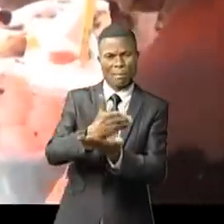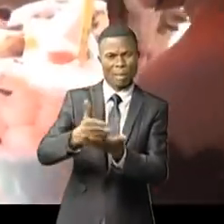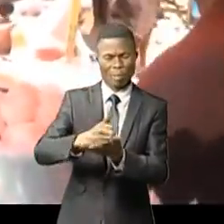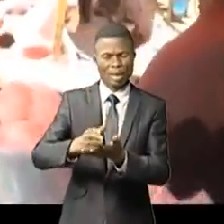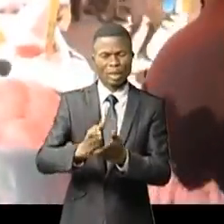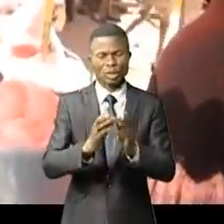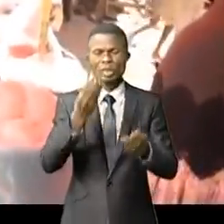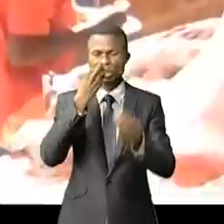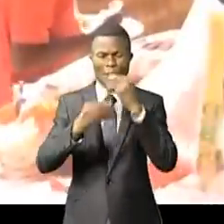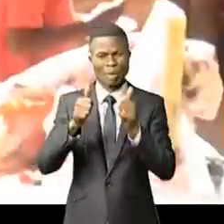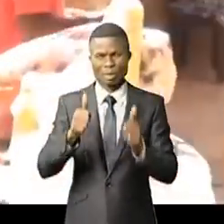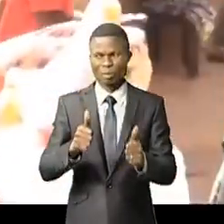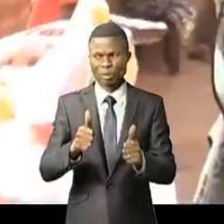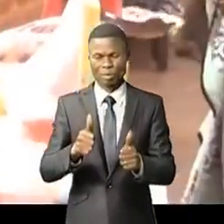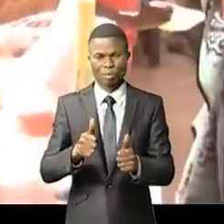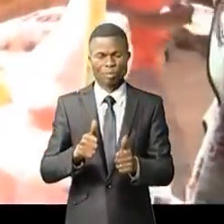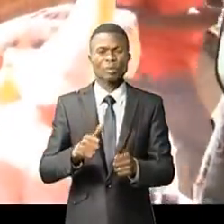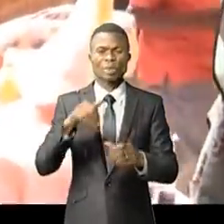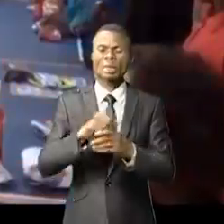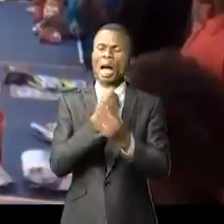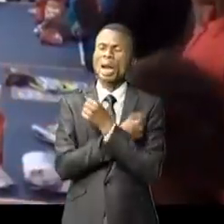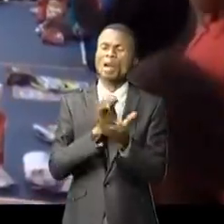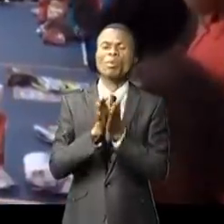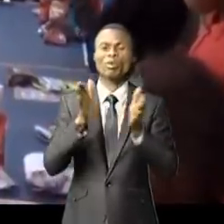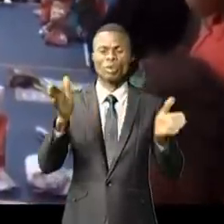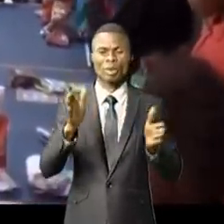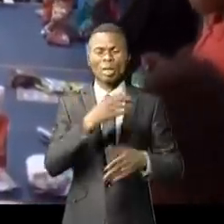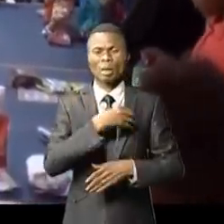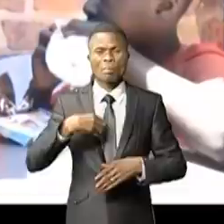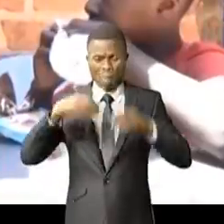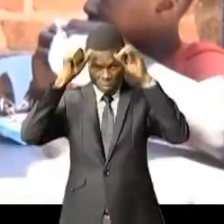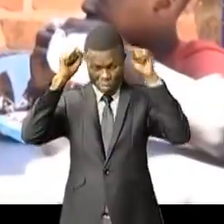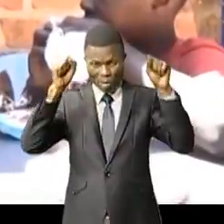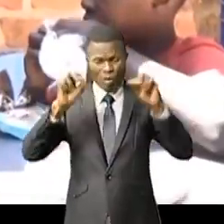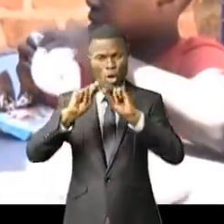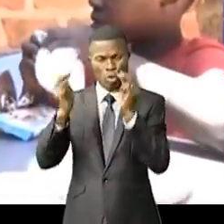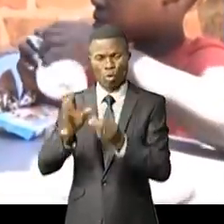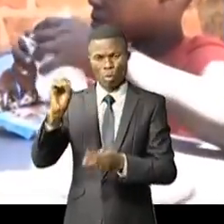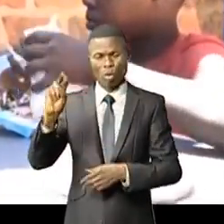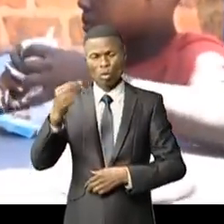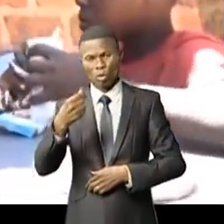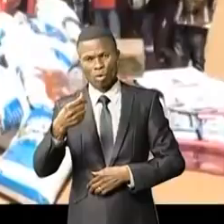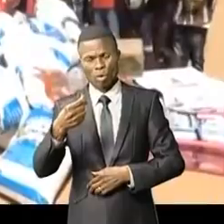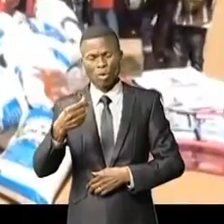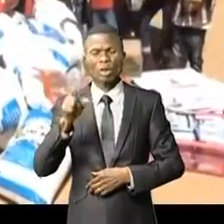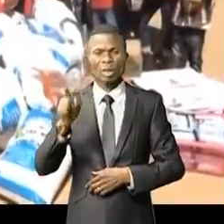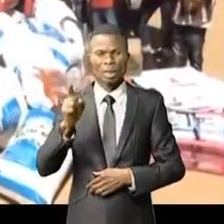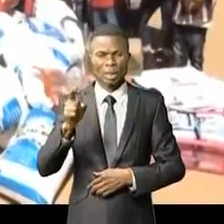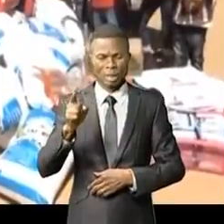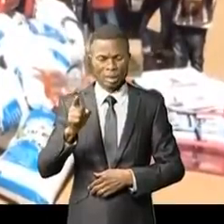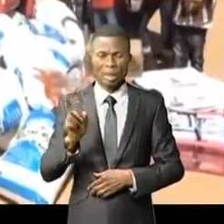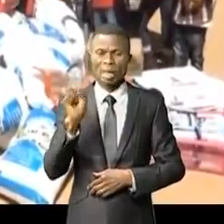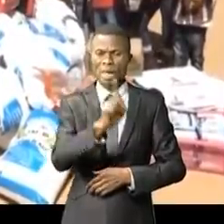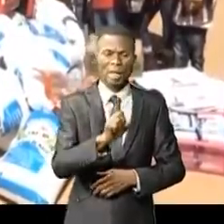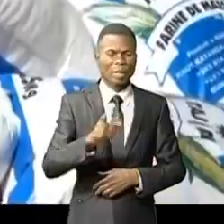la table. Dans sa générosité légendaire, la présidente de la fondation portant son nom, Asimanda, ne s'est pas